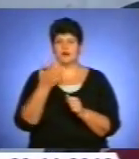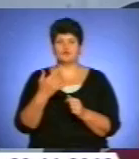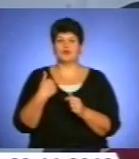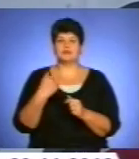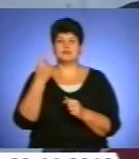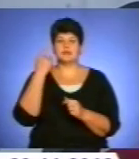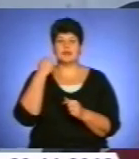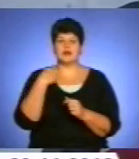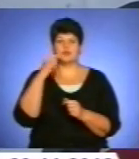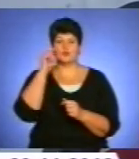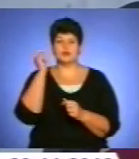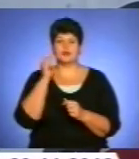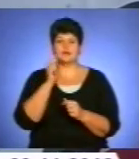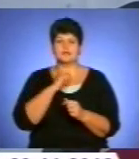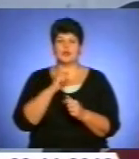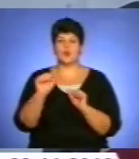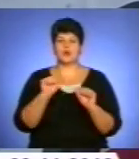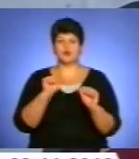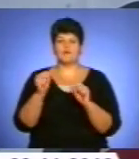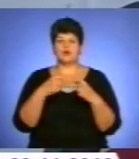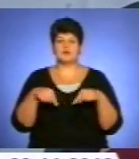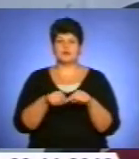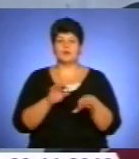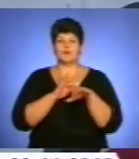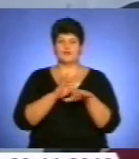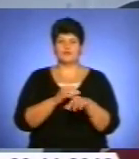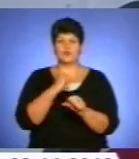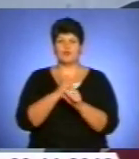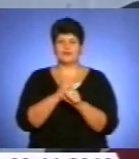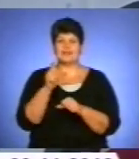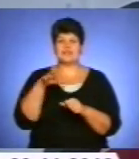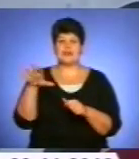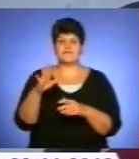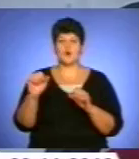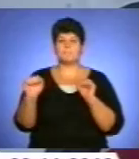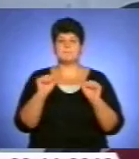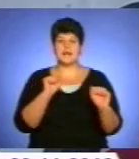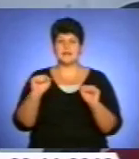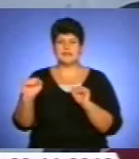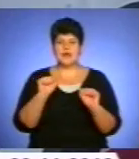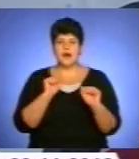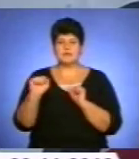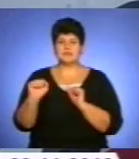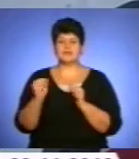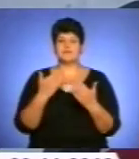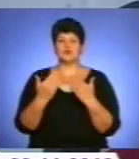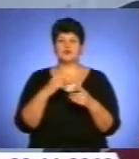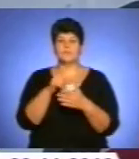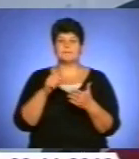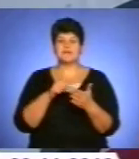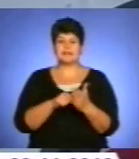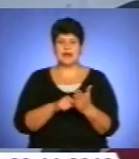українські неурядові організації провели певну роботу в Європарламенті, солицях, є відносно питань по